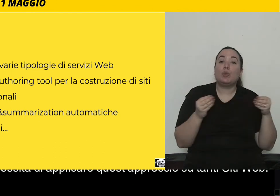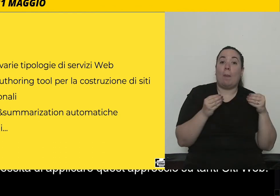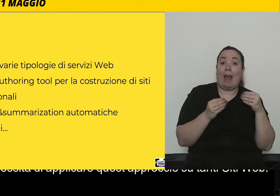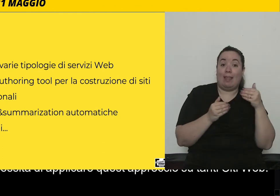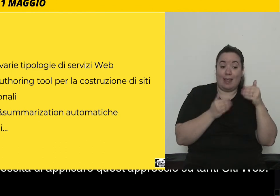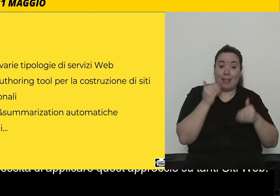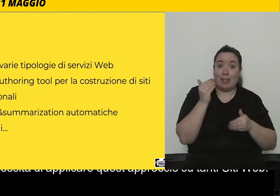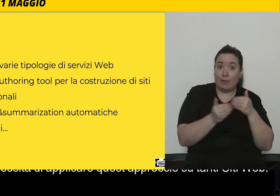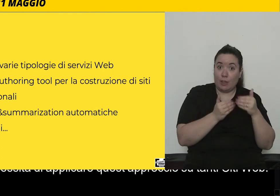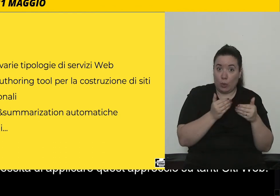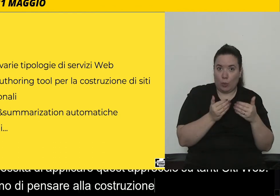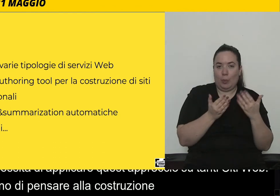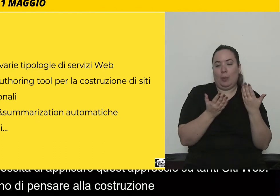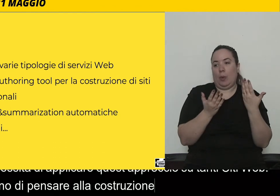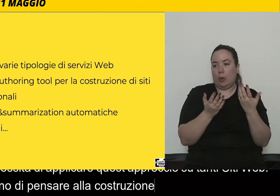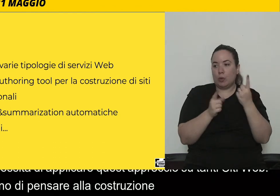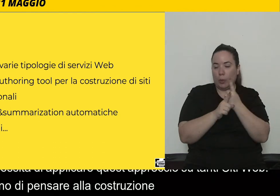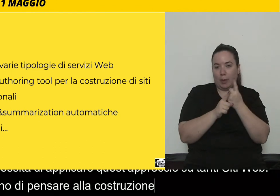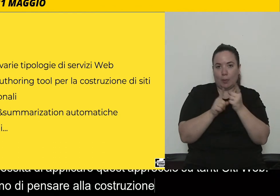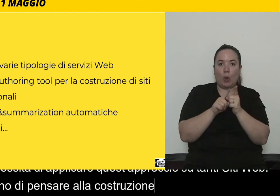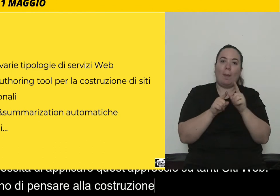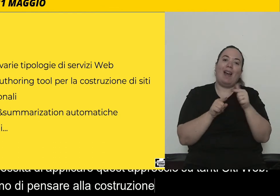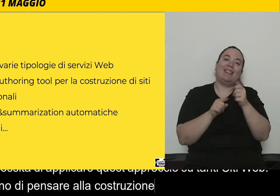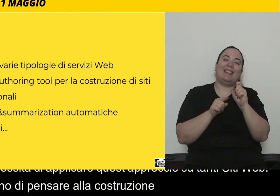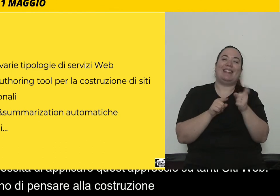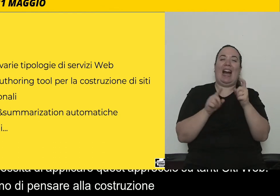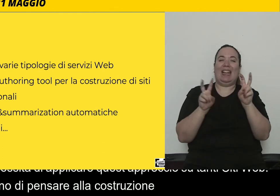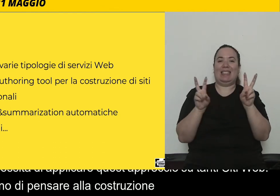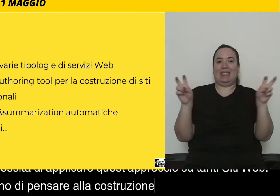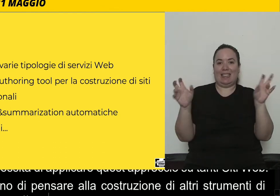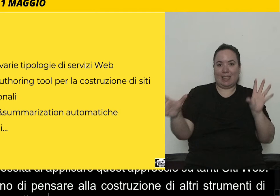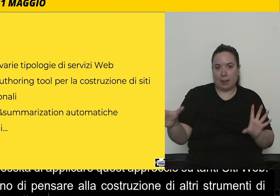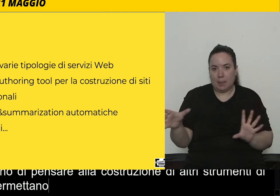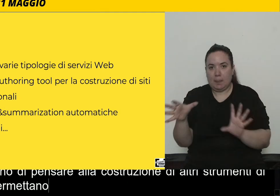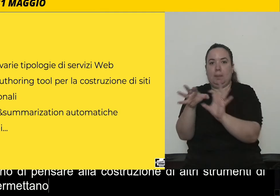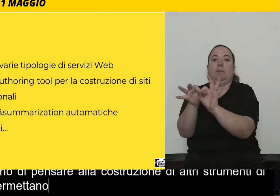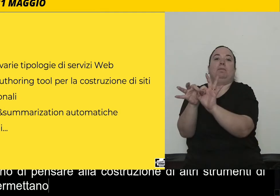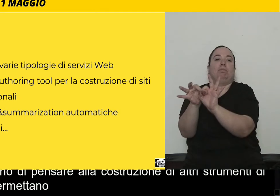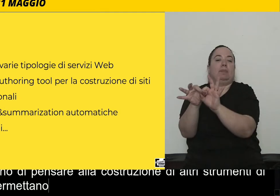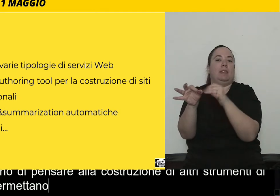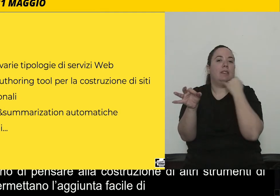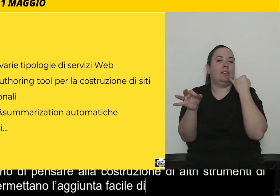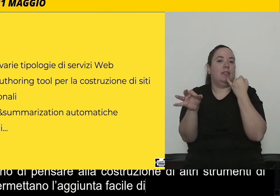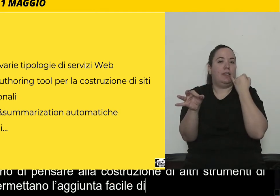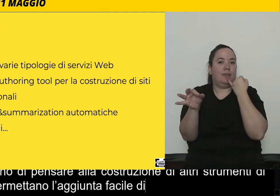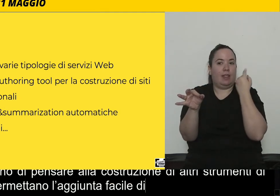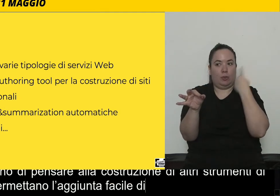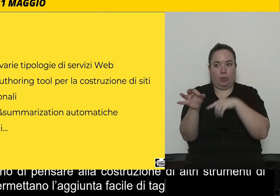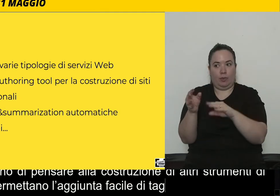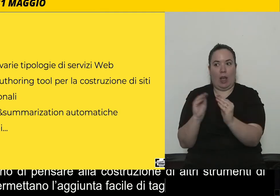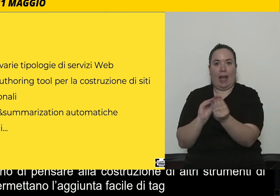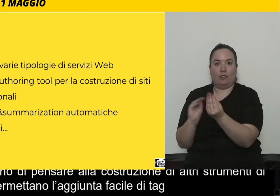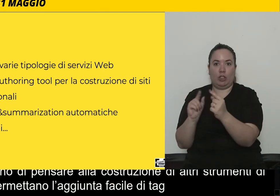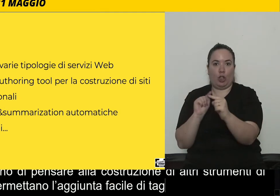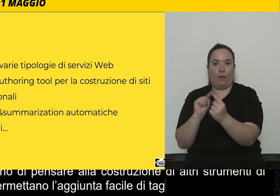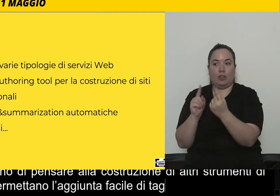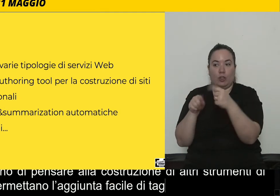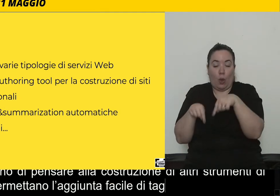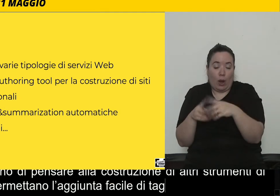permettere l'aggiunta facile dei tag, se questo rimarrà il paradigma con cui questi agenti conversazionali saranno